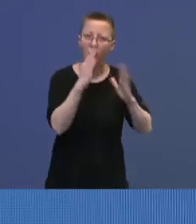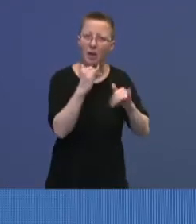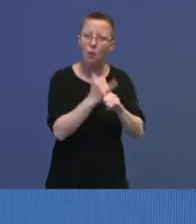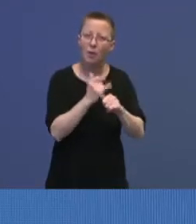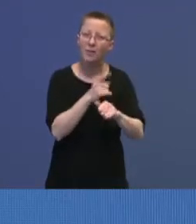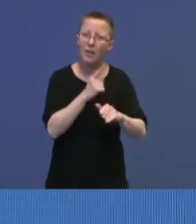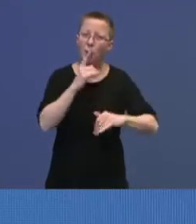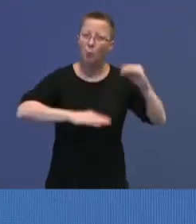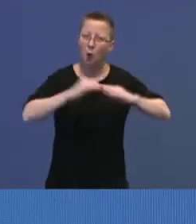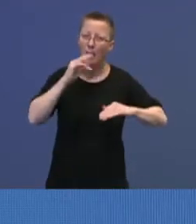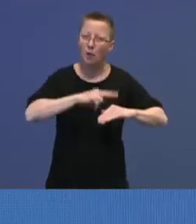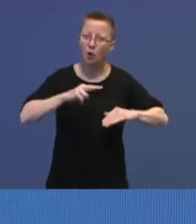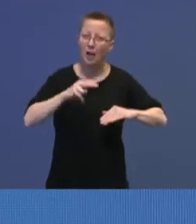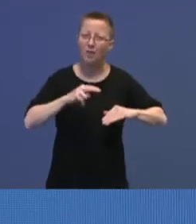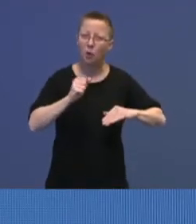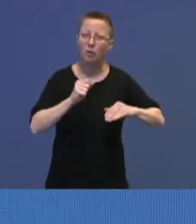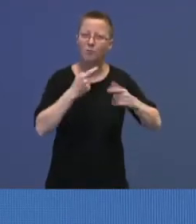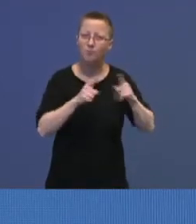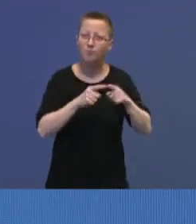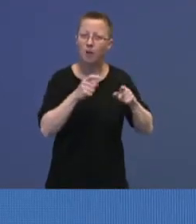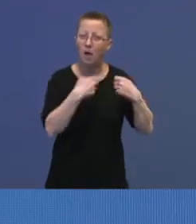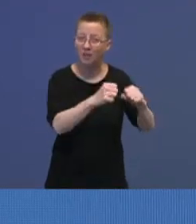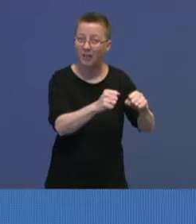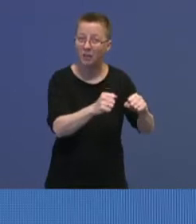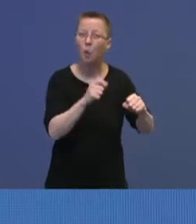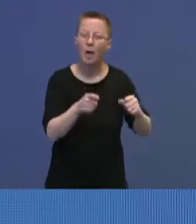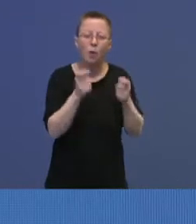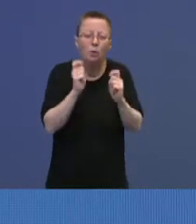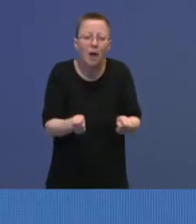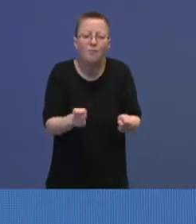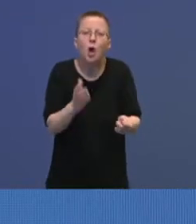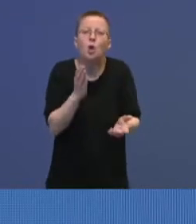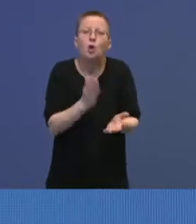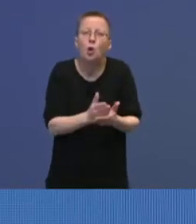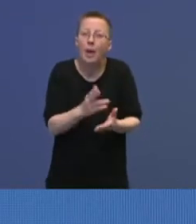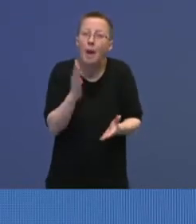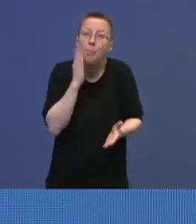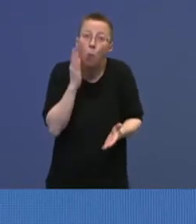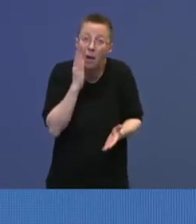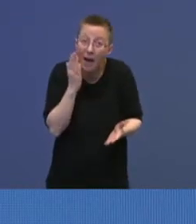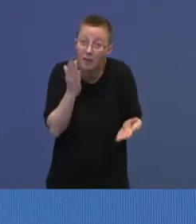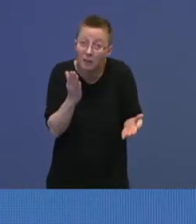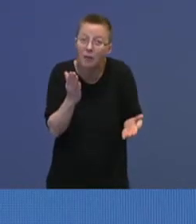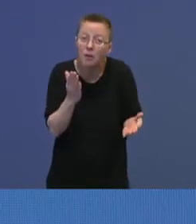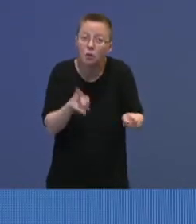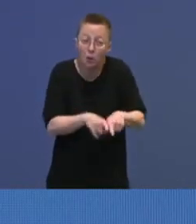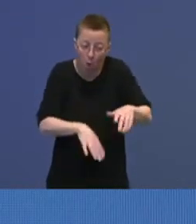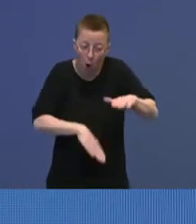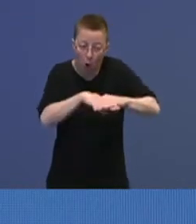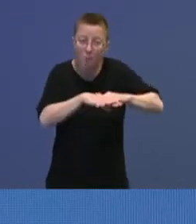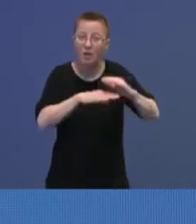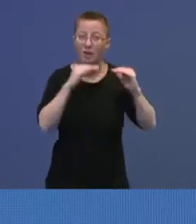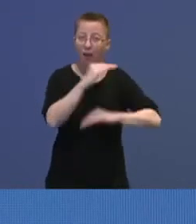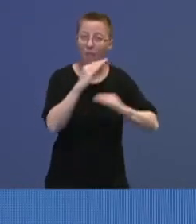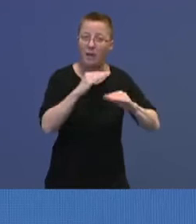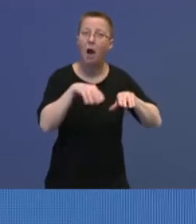Norge og innretter for ulike aktiviteter. Og det å skaffe nok boliger som lever opp til en standard vi